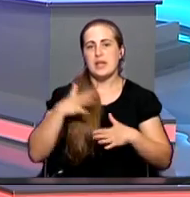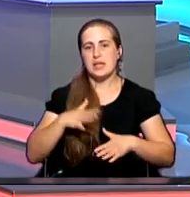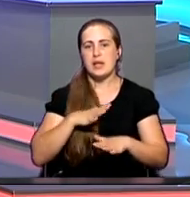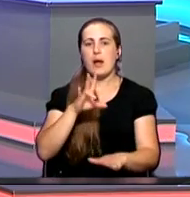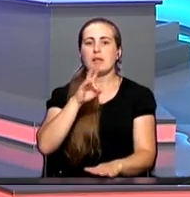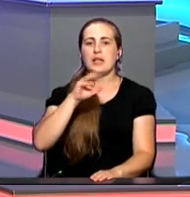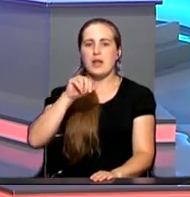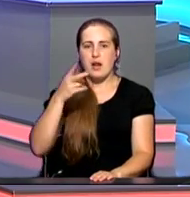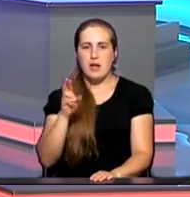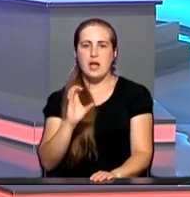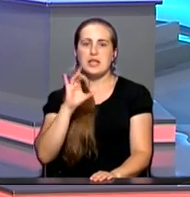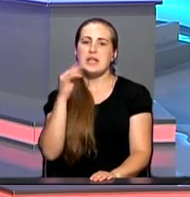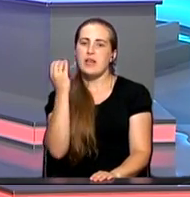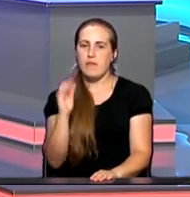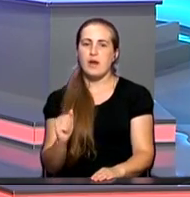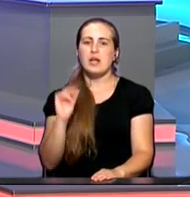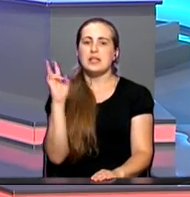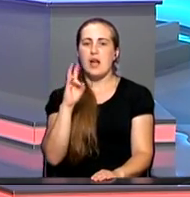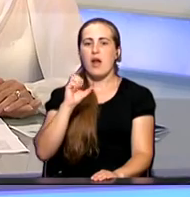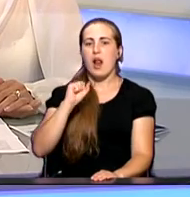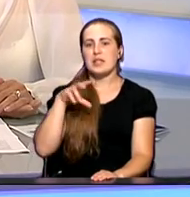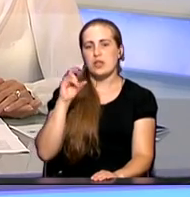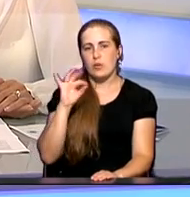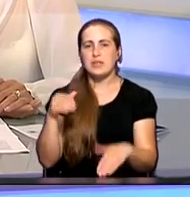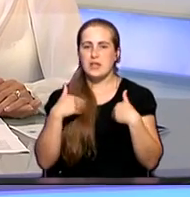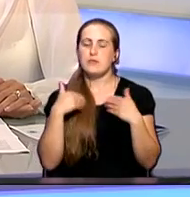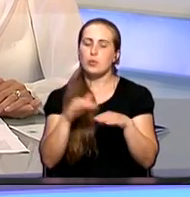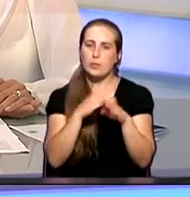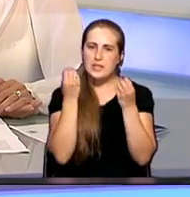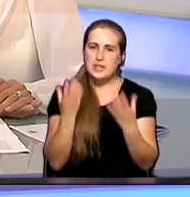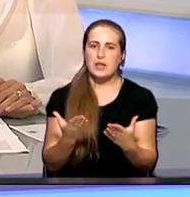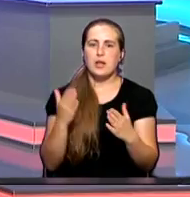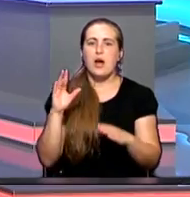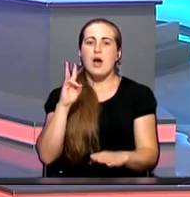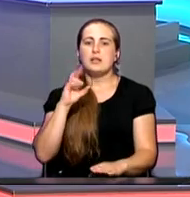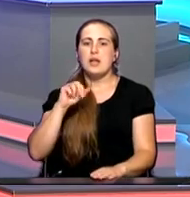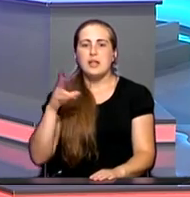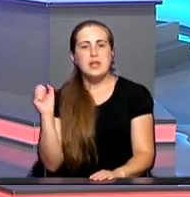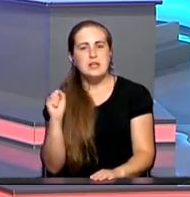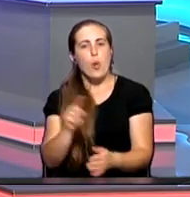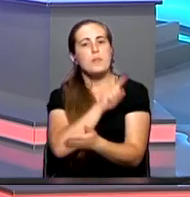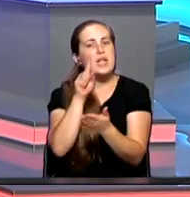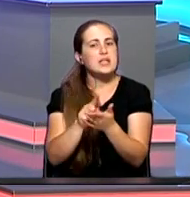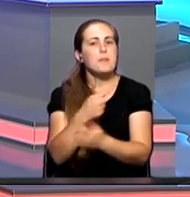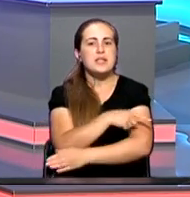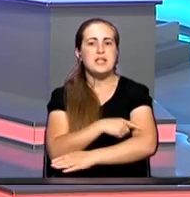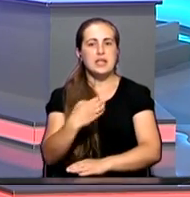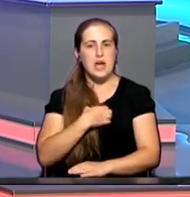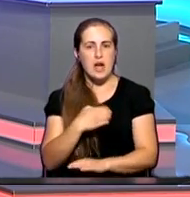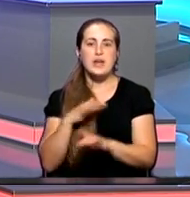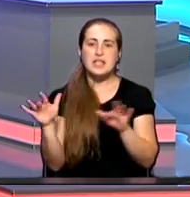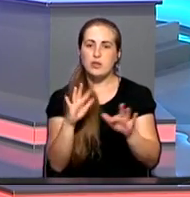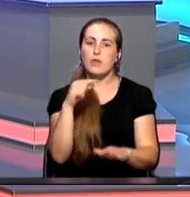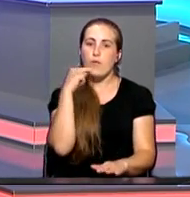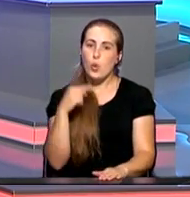Наталья Александровна, здравствуйте! Добрый день! Наталья Александровна, обязательное медицинское страхование действует в